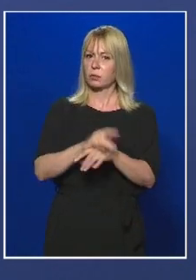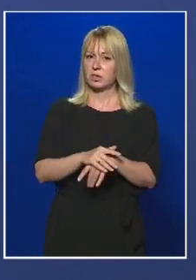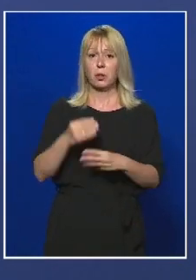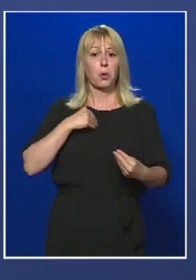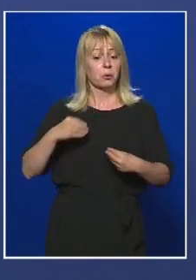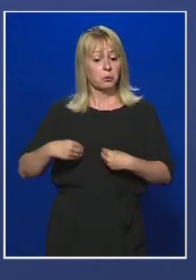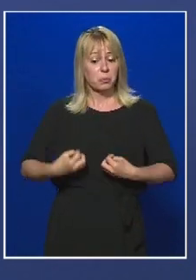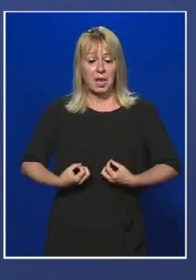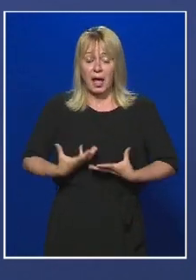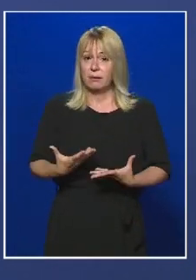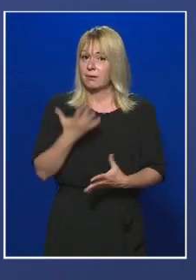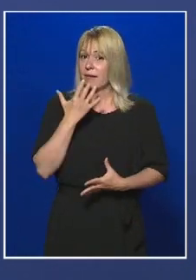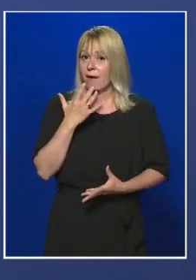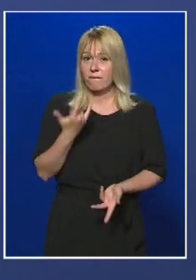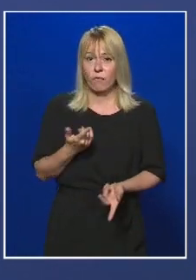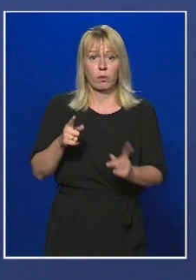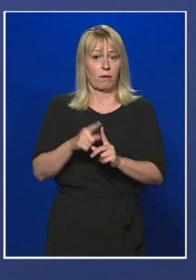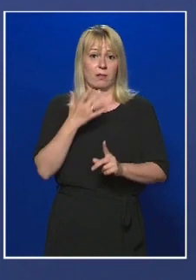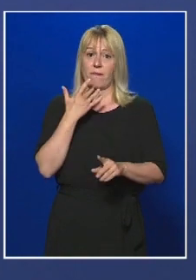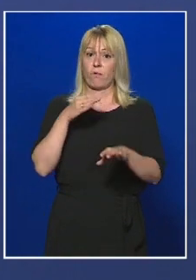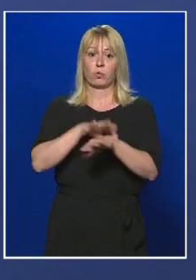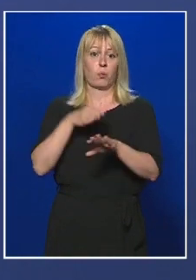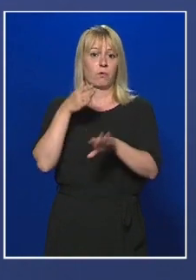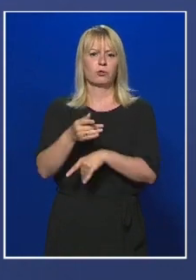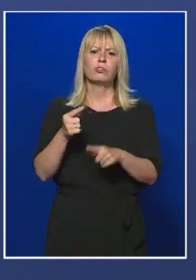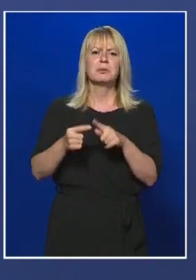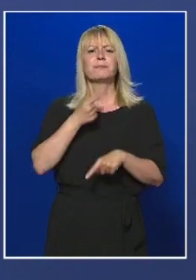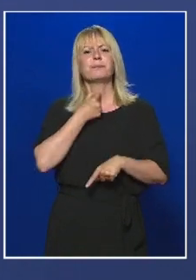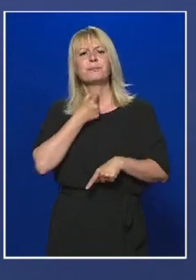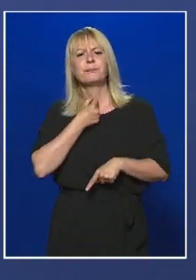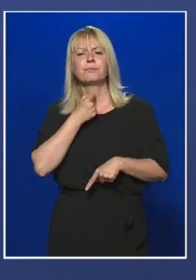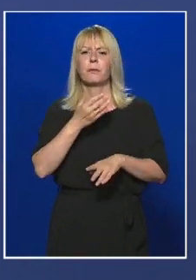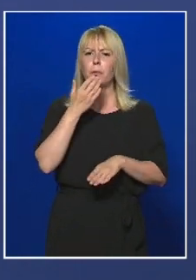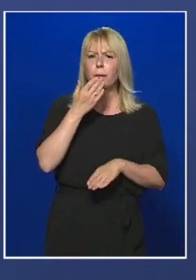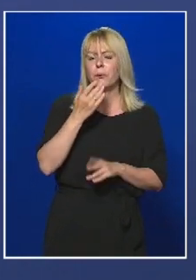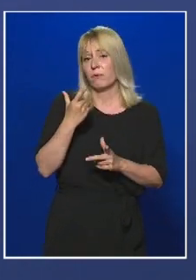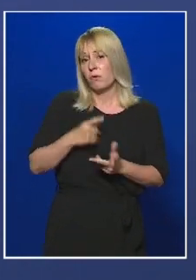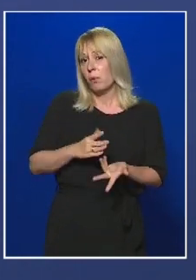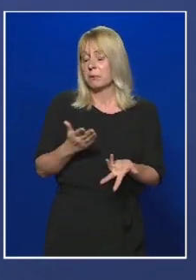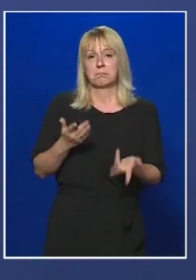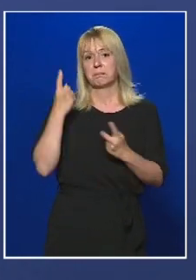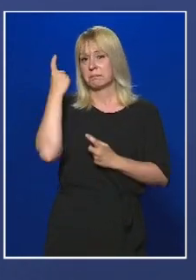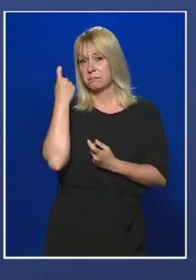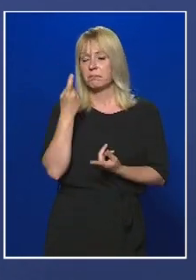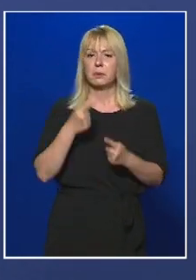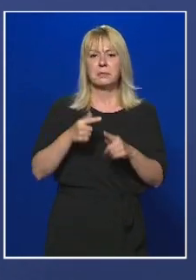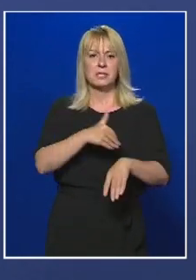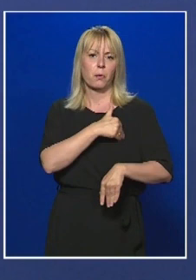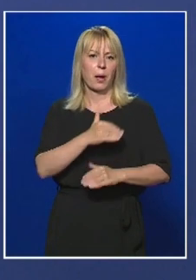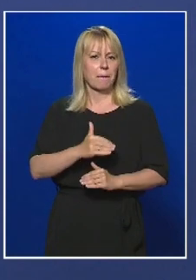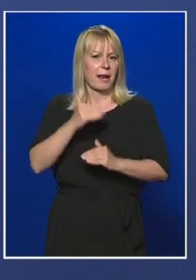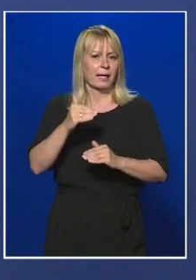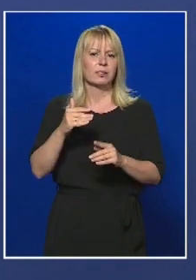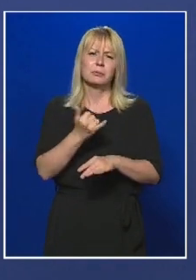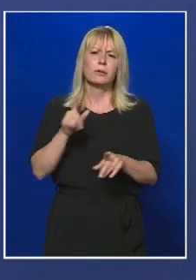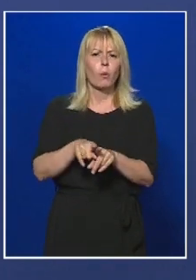vagy olyan enyhe tünetekkel, amelyek miatt ő nem fordult orvoshoz. Egy kis torokfájás, kis kőgés, esetleg egy kis hőemelkedés, mind